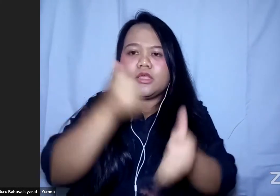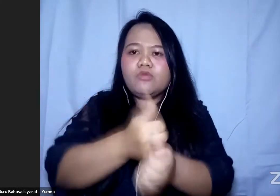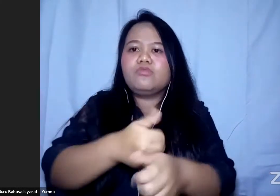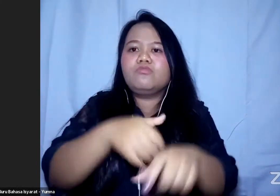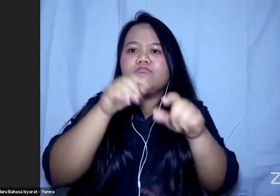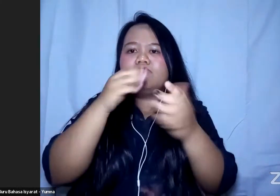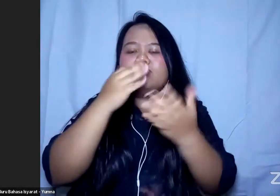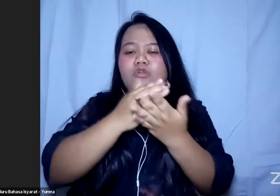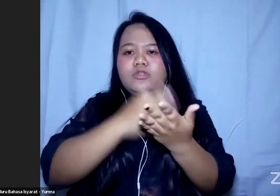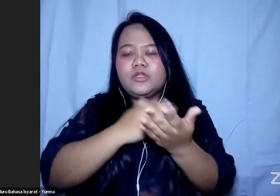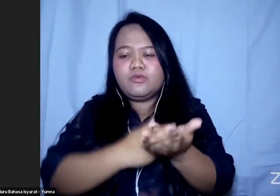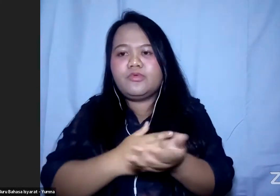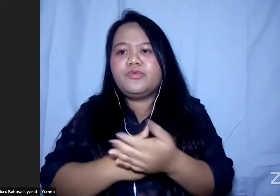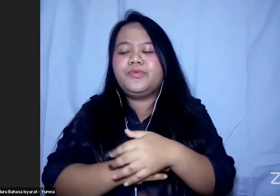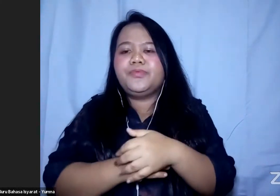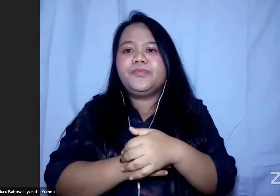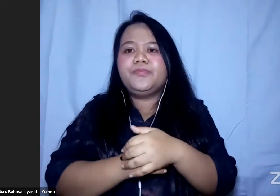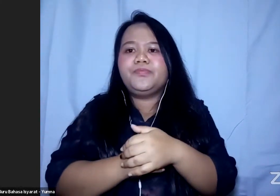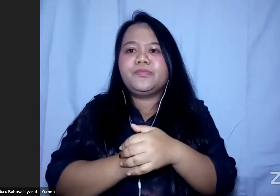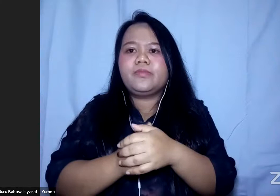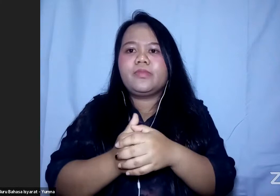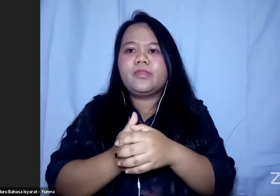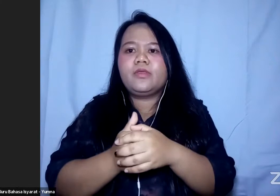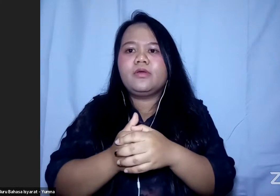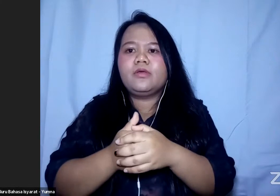Kemudian tadi ada